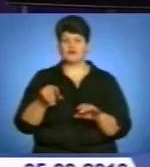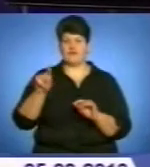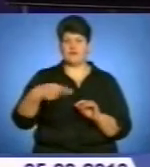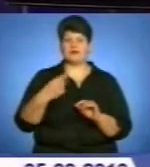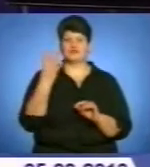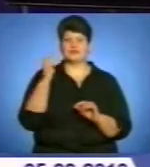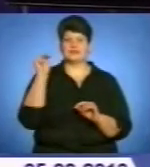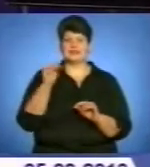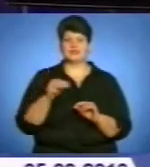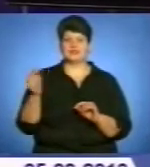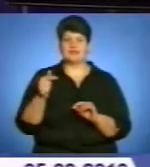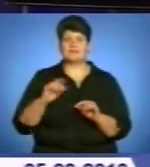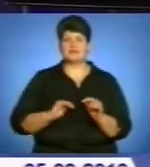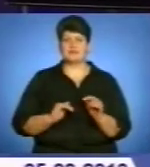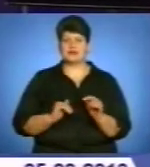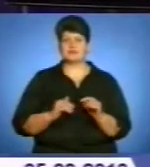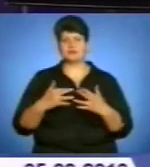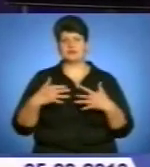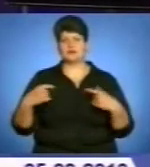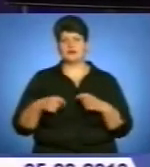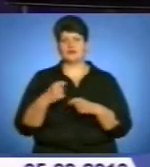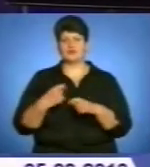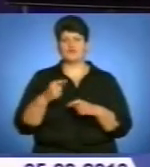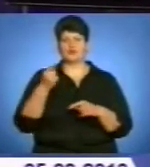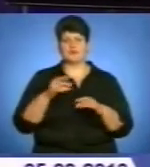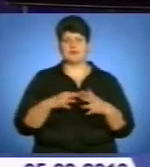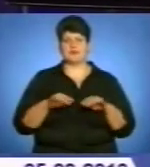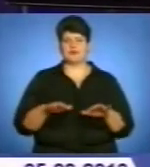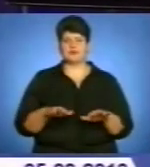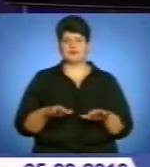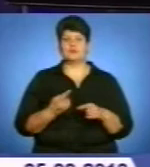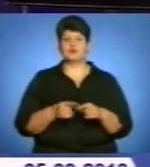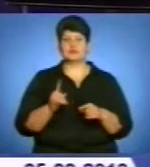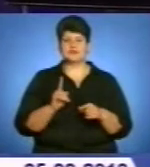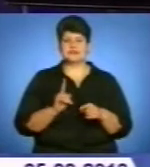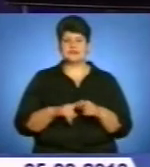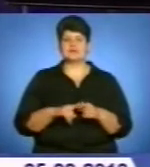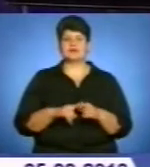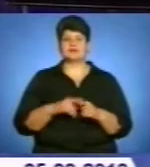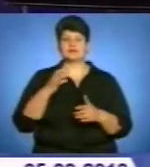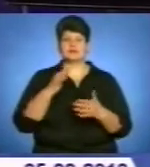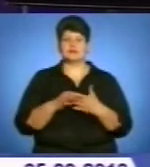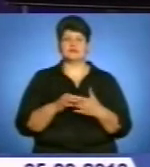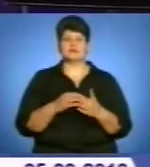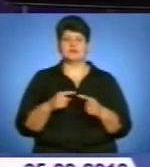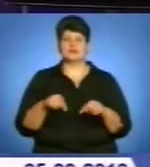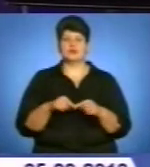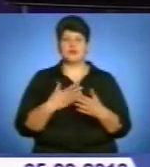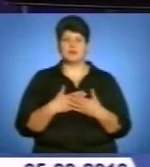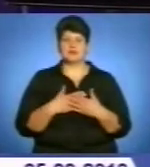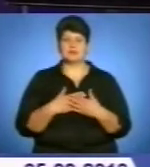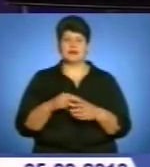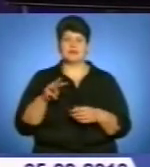тисячі гривень у підприємця за численні порушення в його діяльності. Про це сюжет сектору зв'язків з громадськістю управління МВС